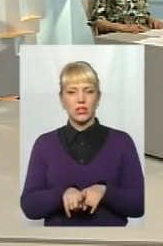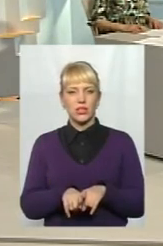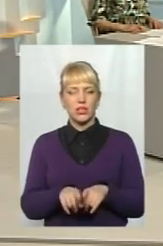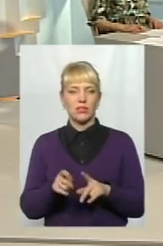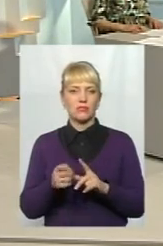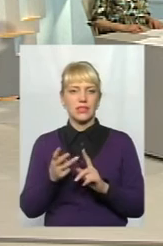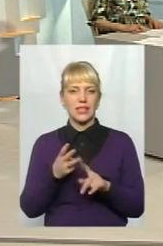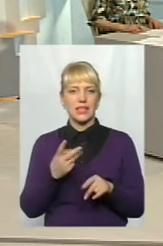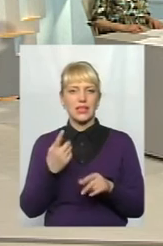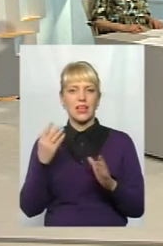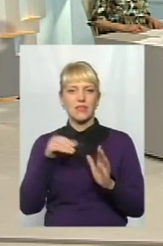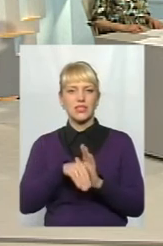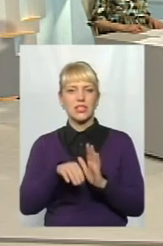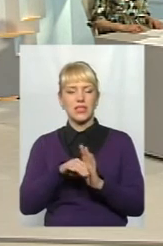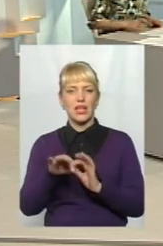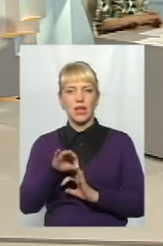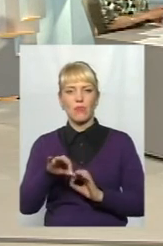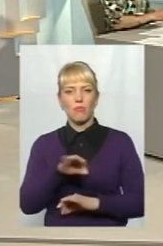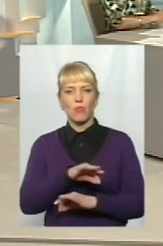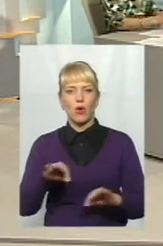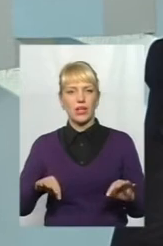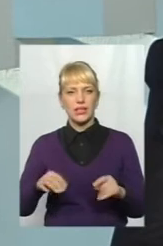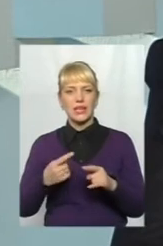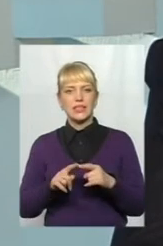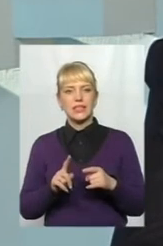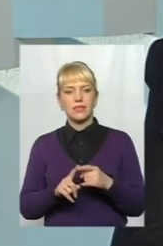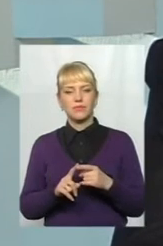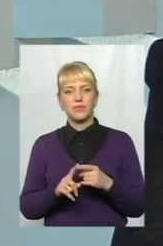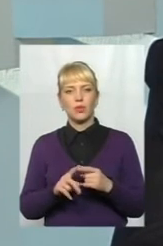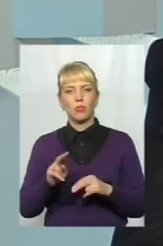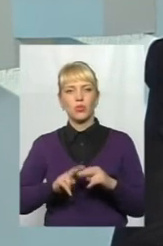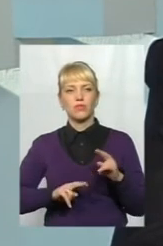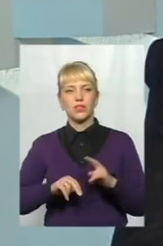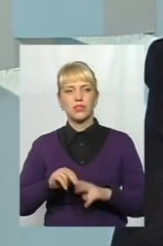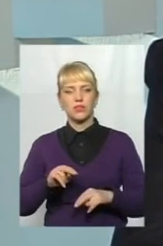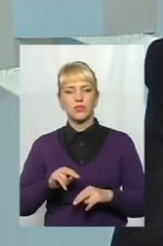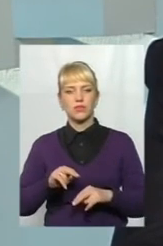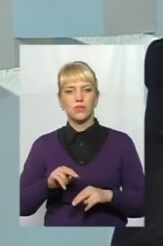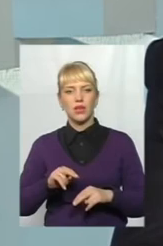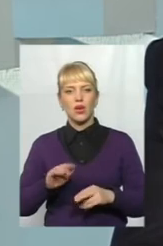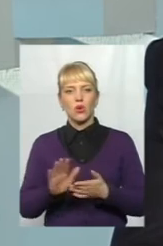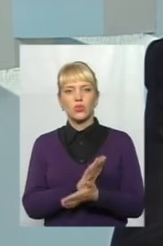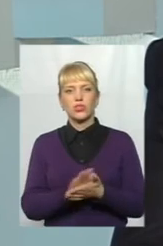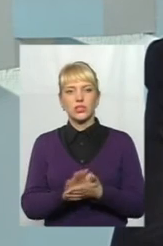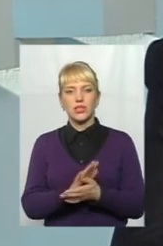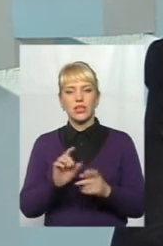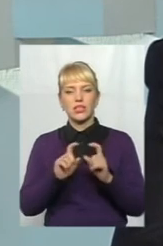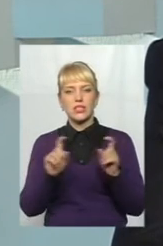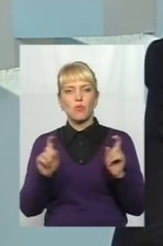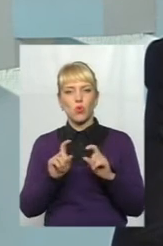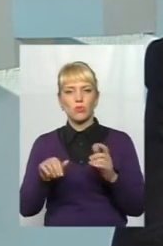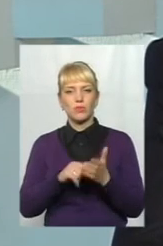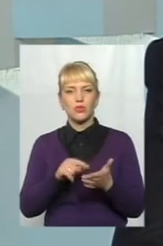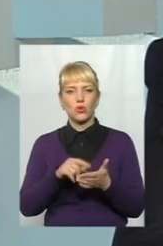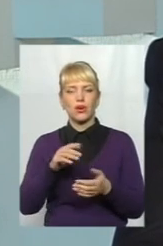третій великий інвестиційний проєкт, це, власне, будівництво очисних споруд міста Хмельницького,